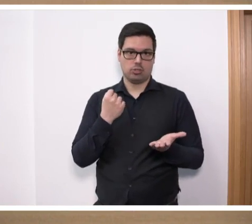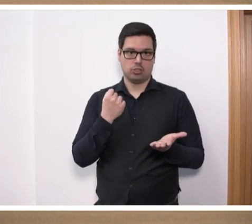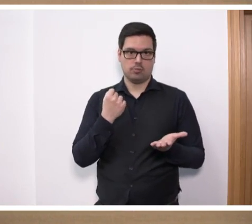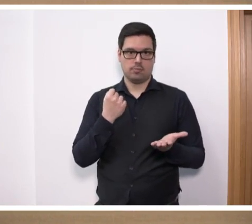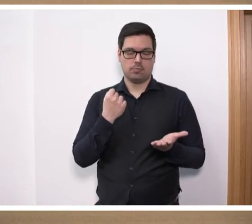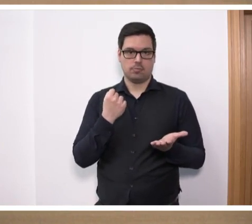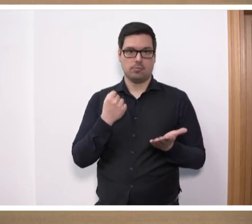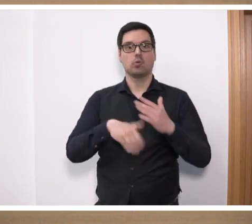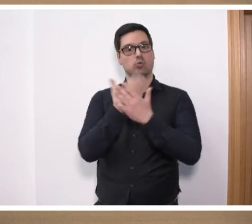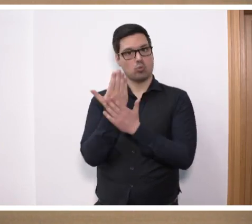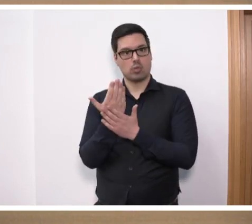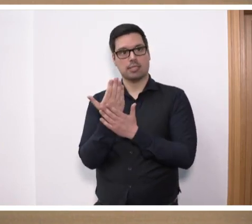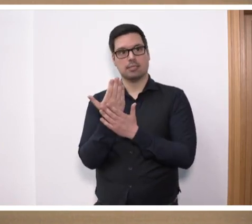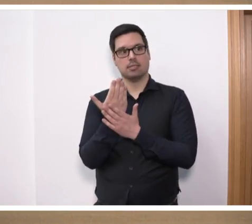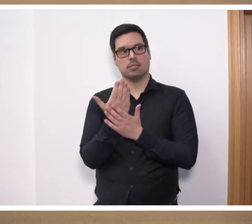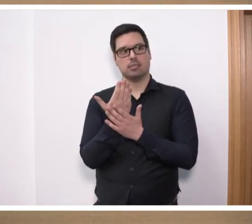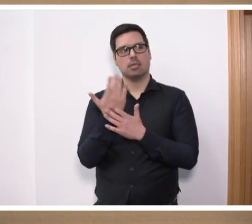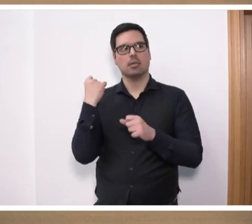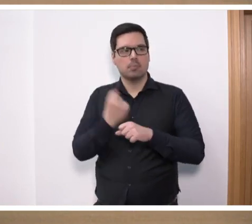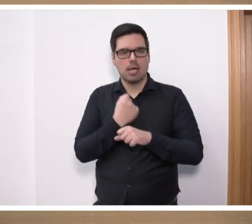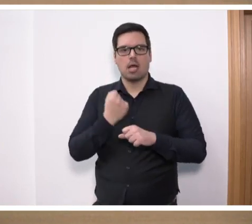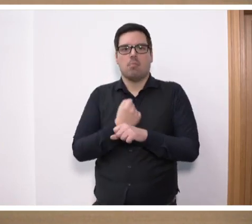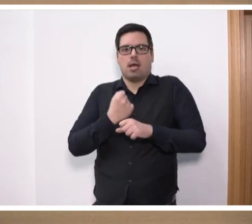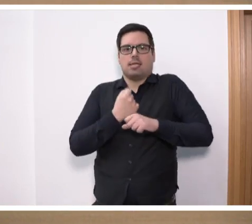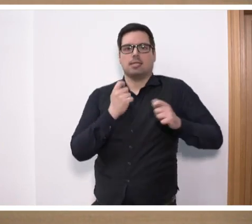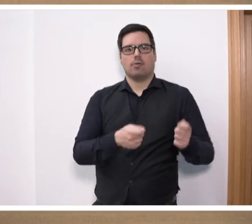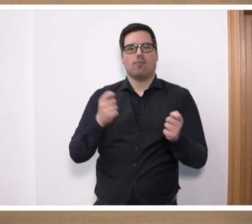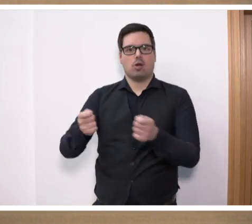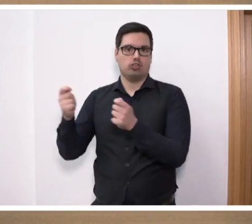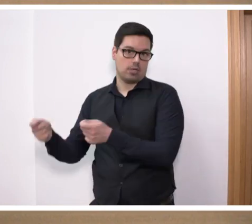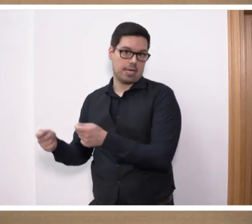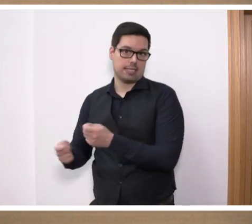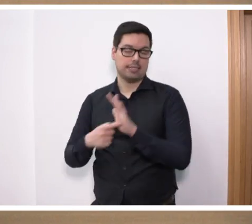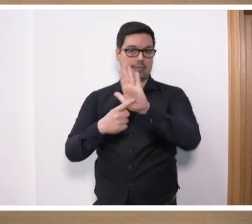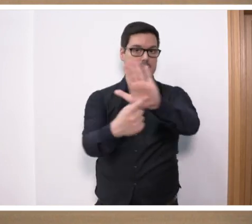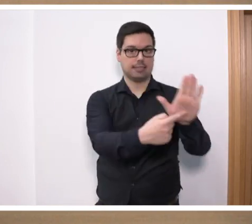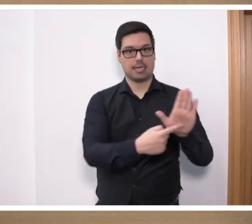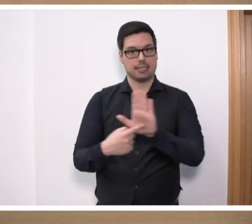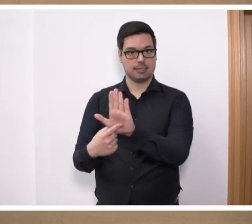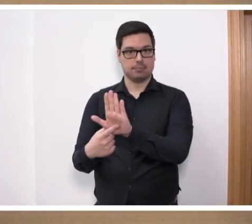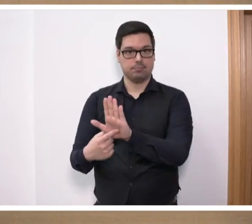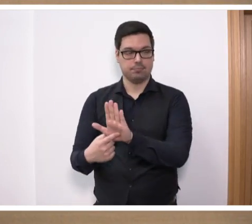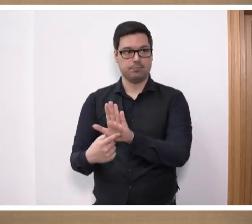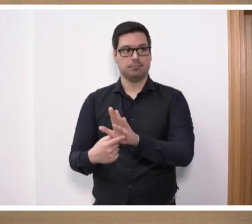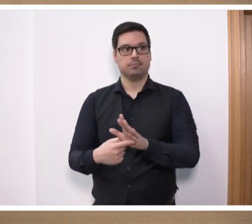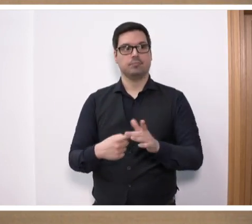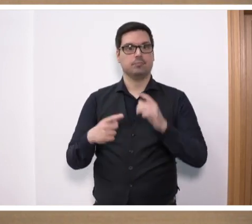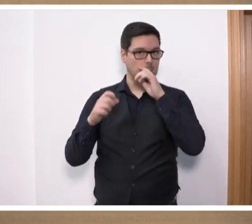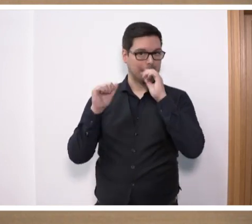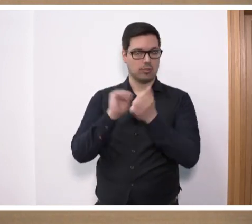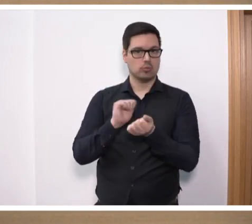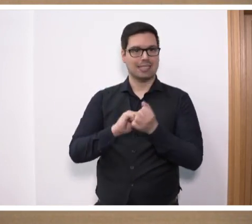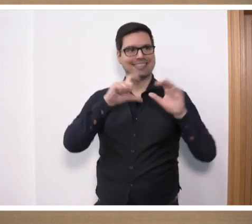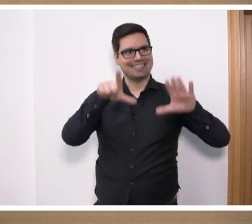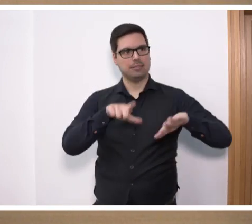neuen, unsere noch mal überarbeiteten Vorschläge zu präsentieren. Diese Vorschläge, die Ihnen ja mit unserer Drucksache